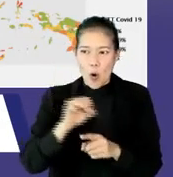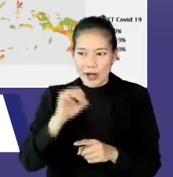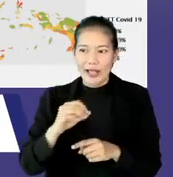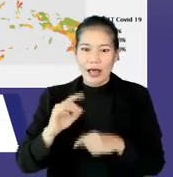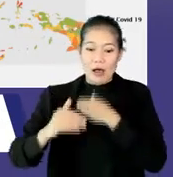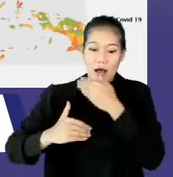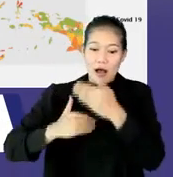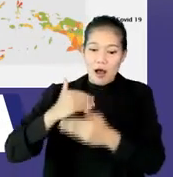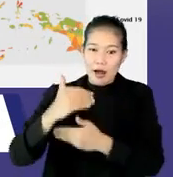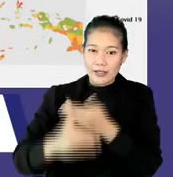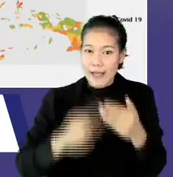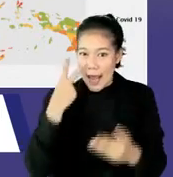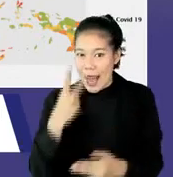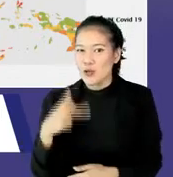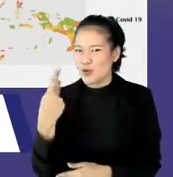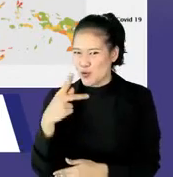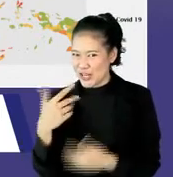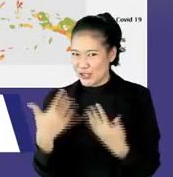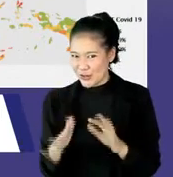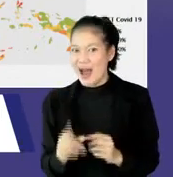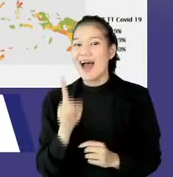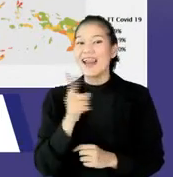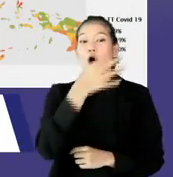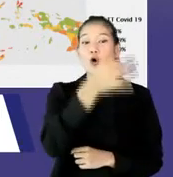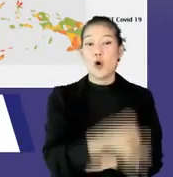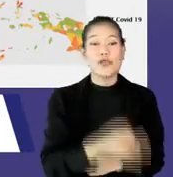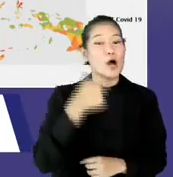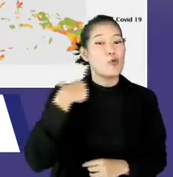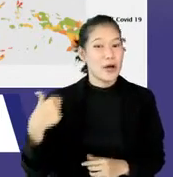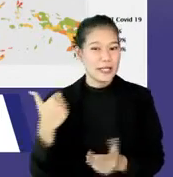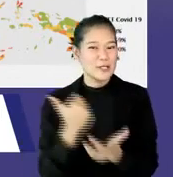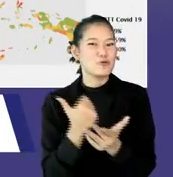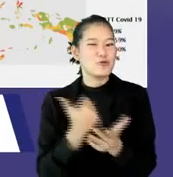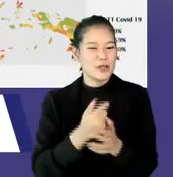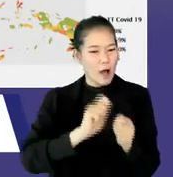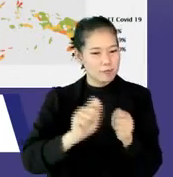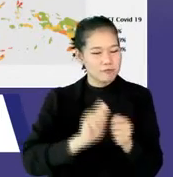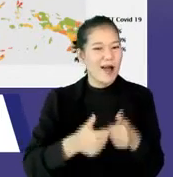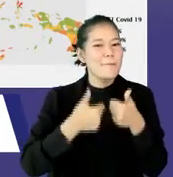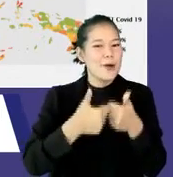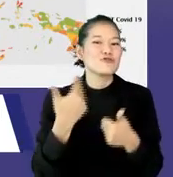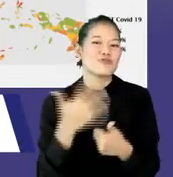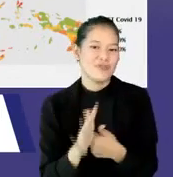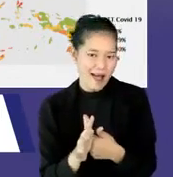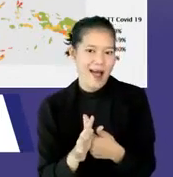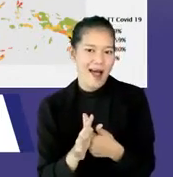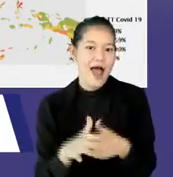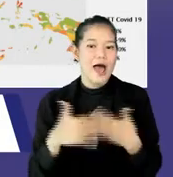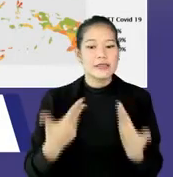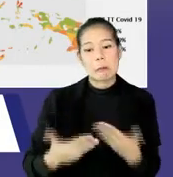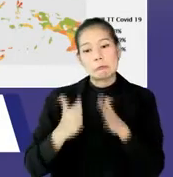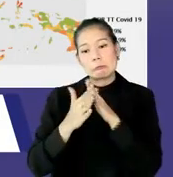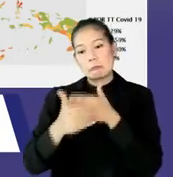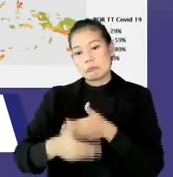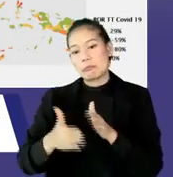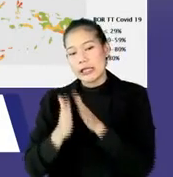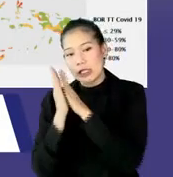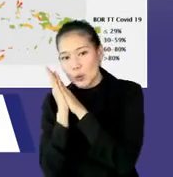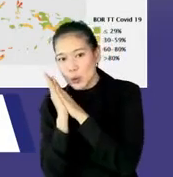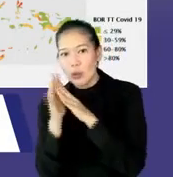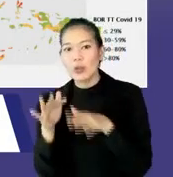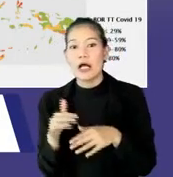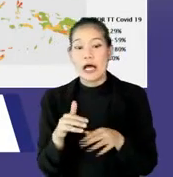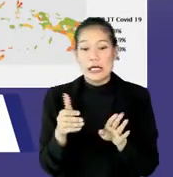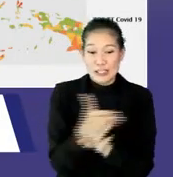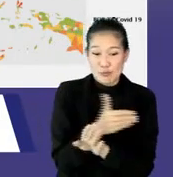kuning nih. Jadi kita lihat di level kabupaten kota, memang terjadi perbaikan. Baik dari bor, tempat tidurnya juga, kita lihat dari